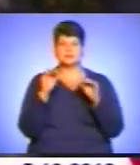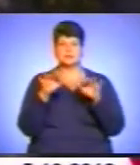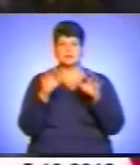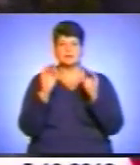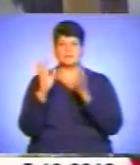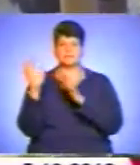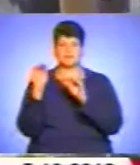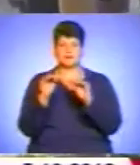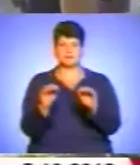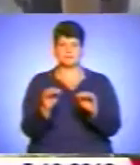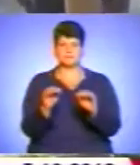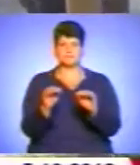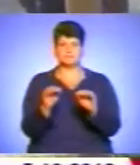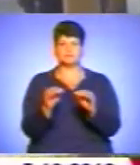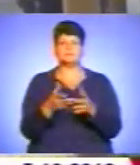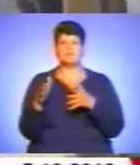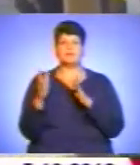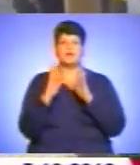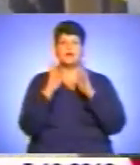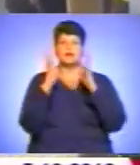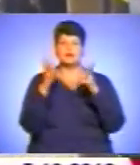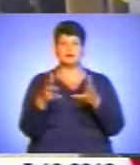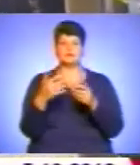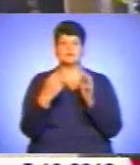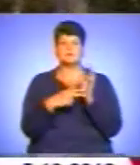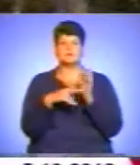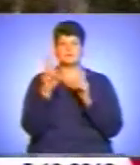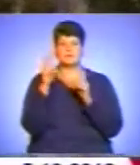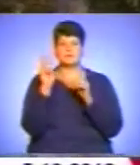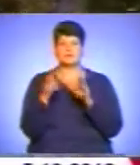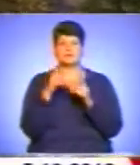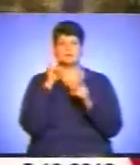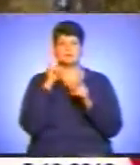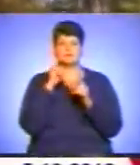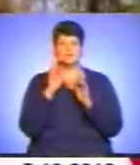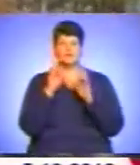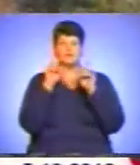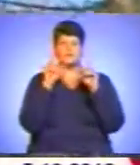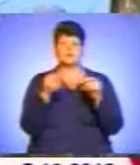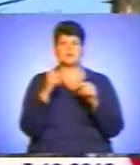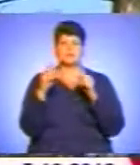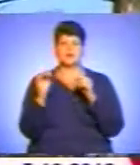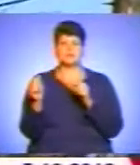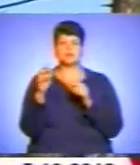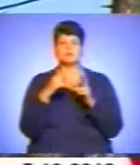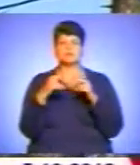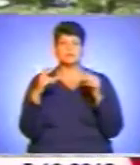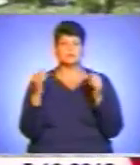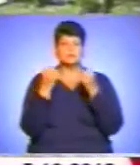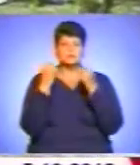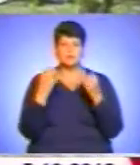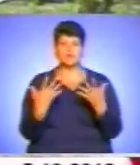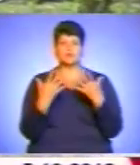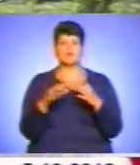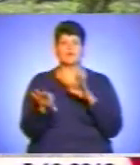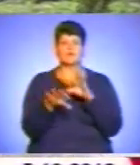Це дуже добре. Алея протяжністю 82 метри озеленила в'їзд до Зборазького замку. Невипадково для вшанування пам'яті козаків